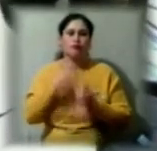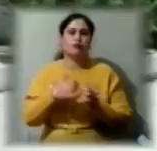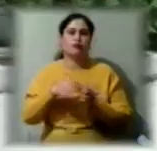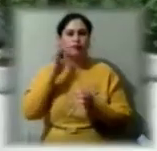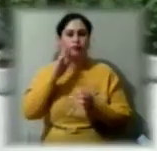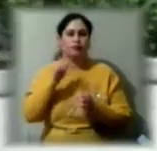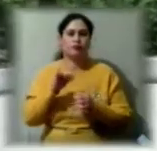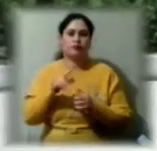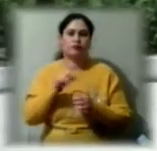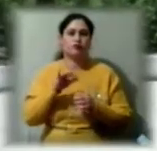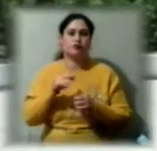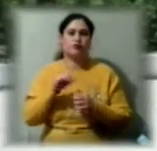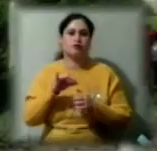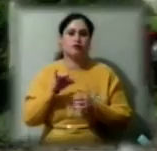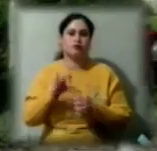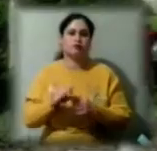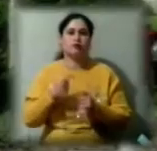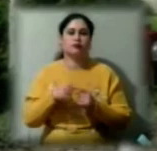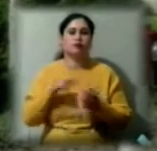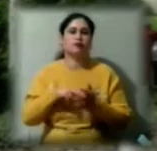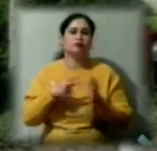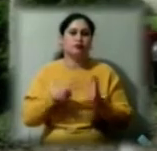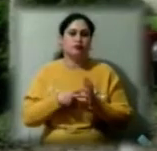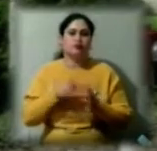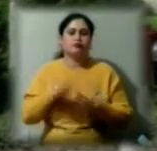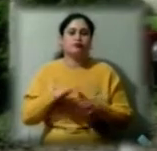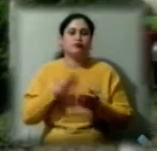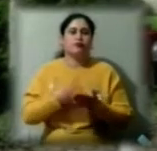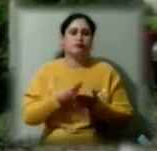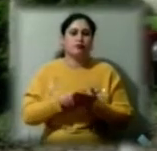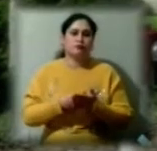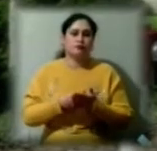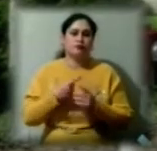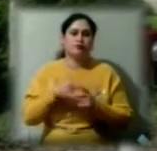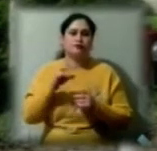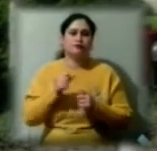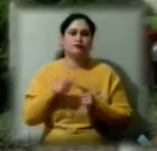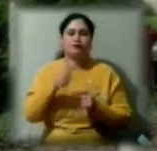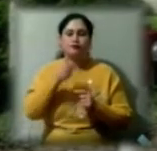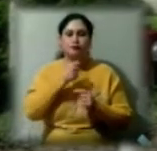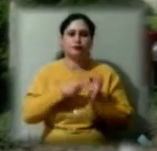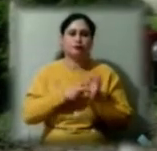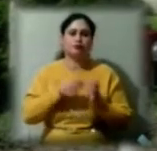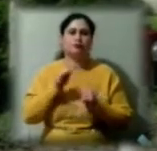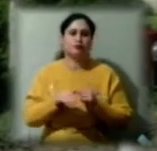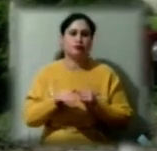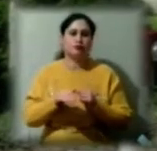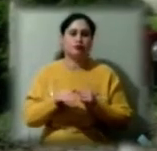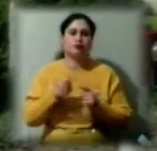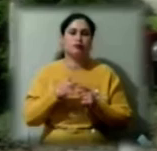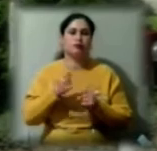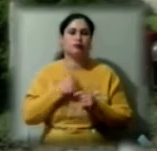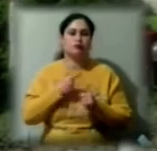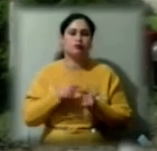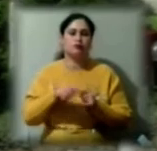Михайло Чимарис. Планується з міського бюджету на цей рік 700 тисяч. На жаль, сесія, яка